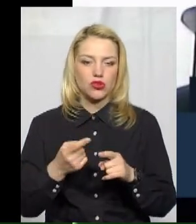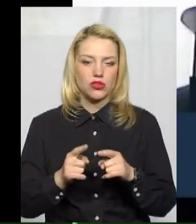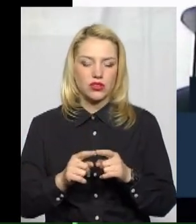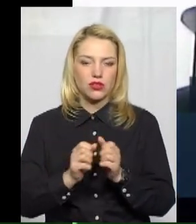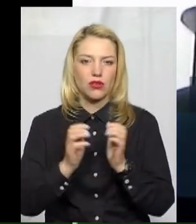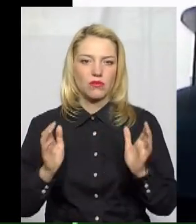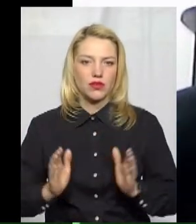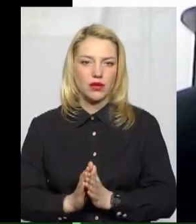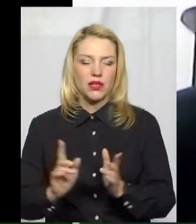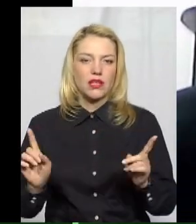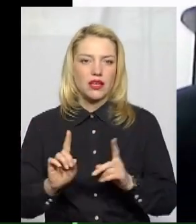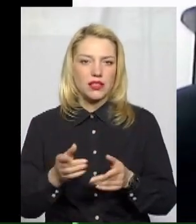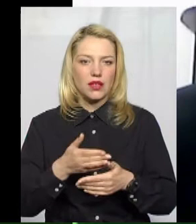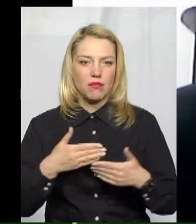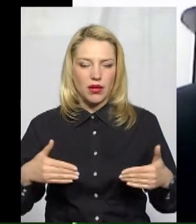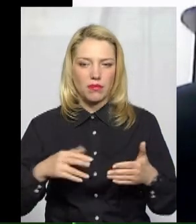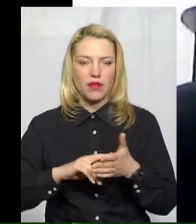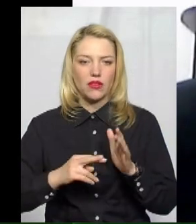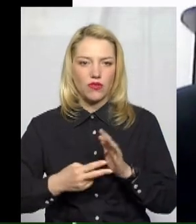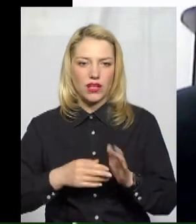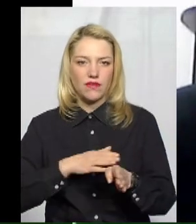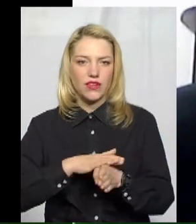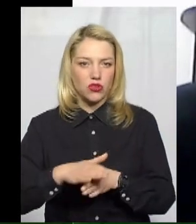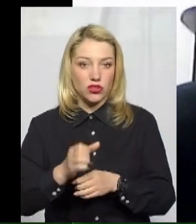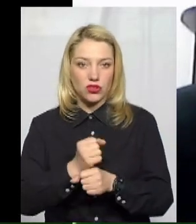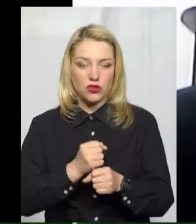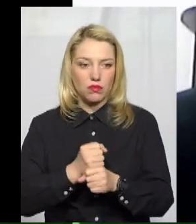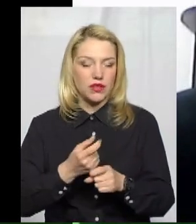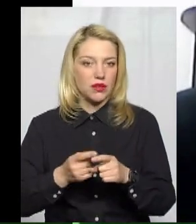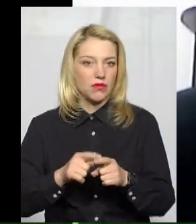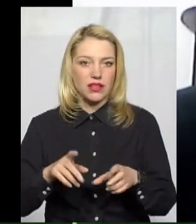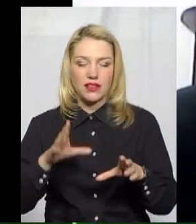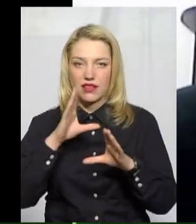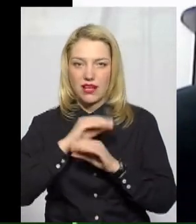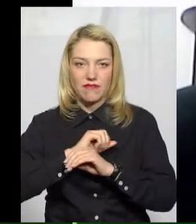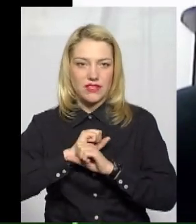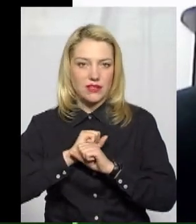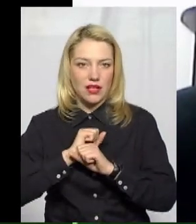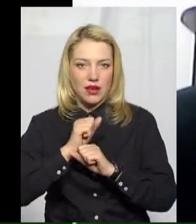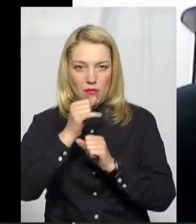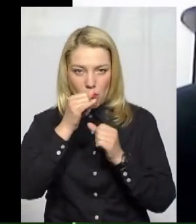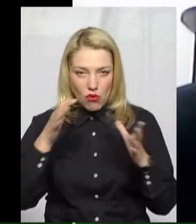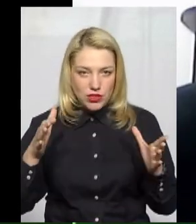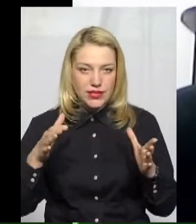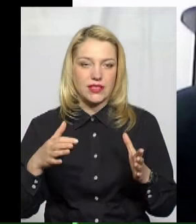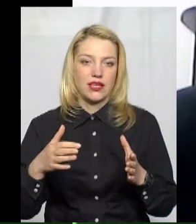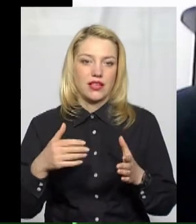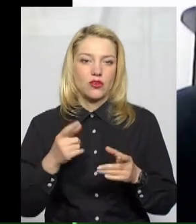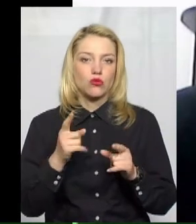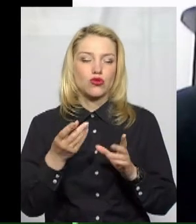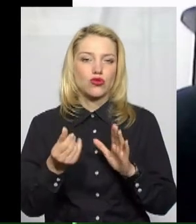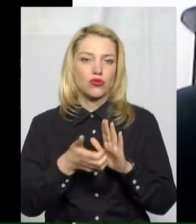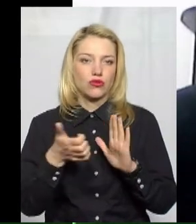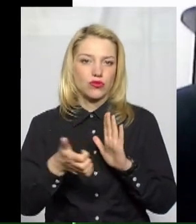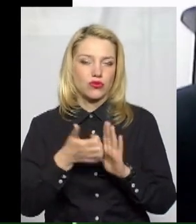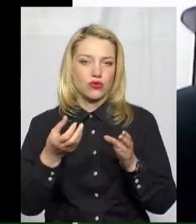виконати, зробити, ми вже не в силах, не в змозі, тому що кошти в коштів бракує. Бракує